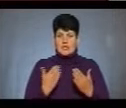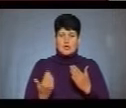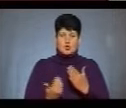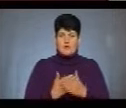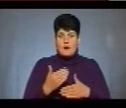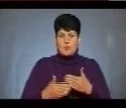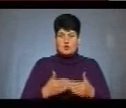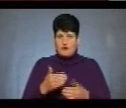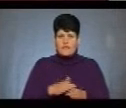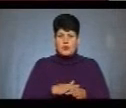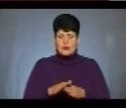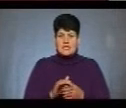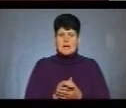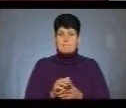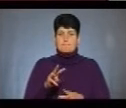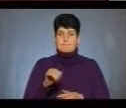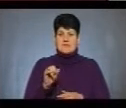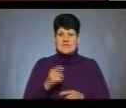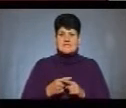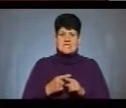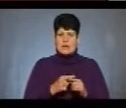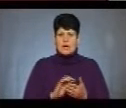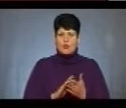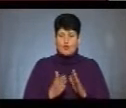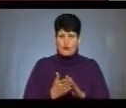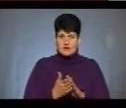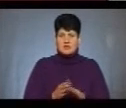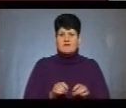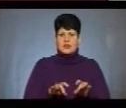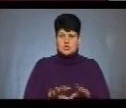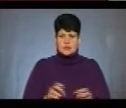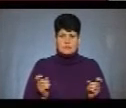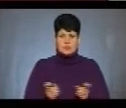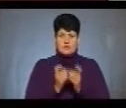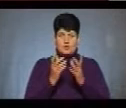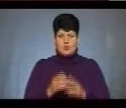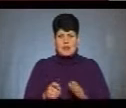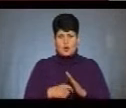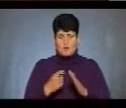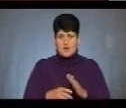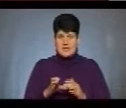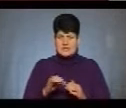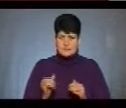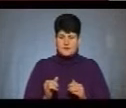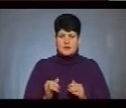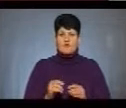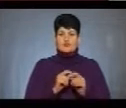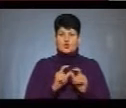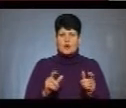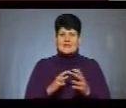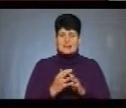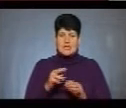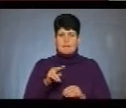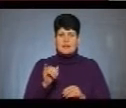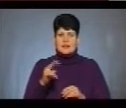послідовність виконання мінських угод і врегулювання конфлікту на Донбасі. У школі в селі Підлісне Монастириського